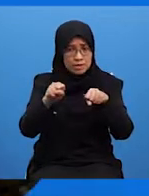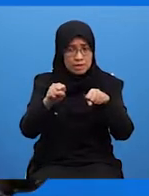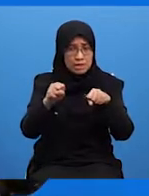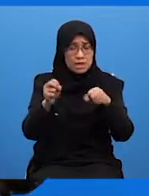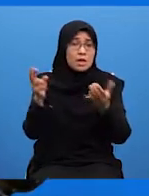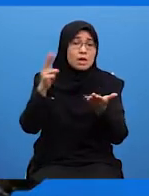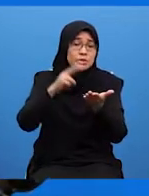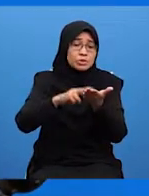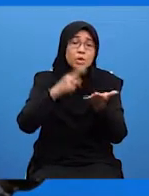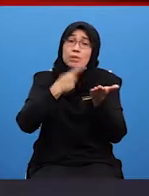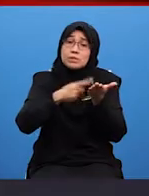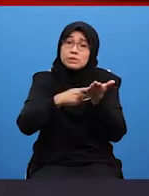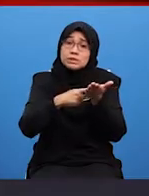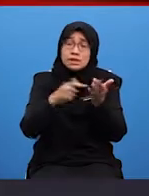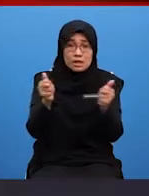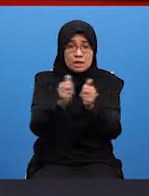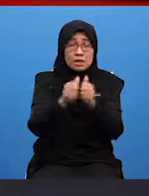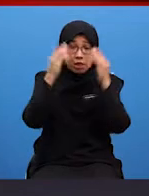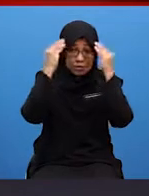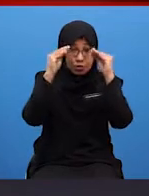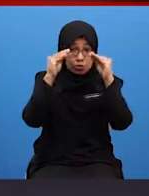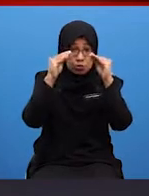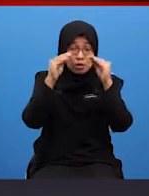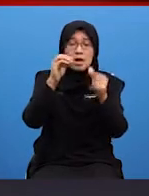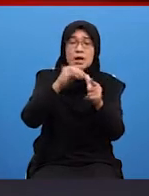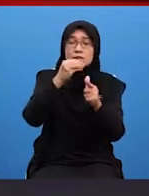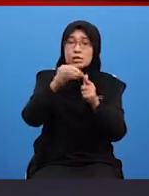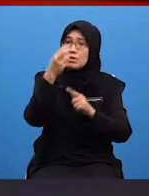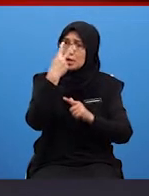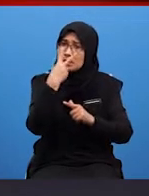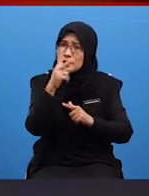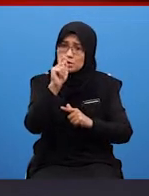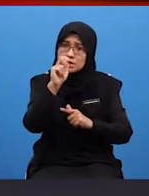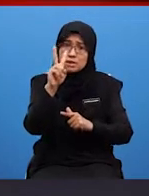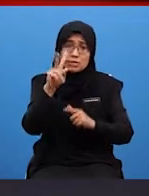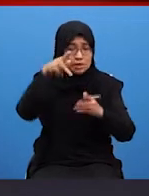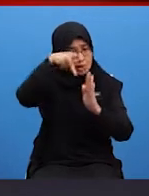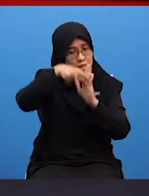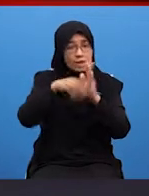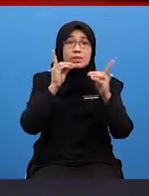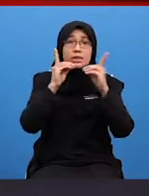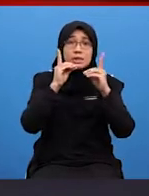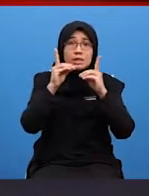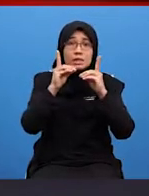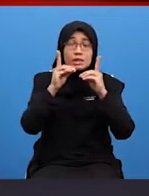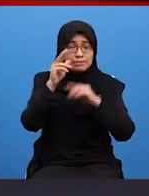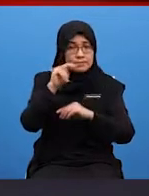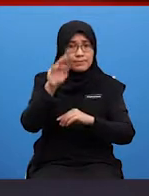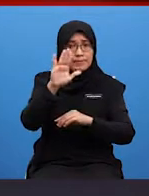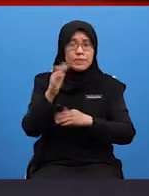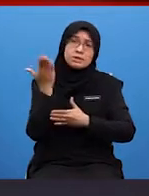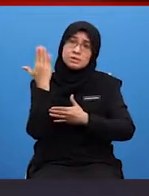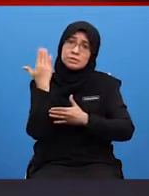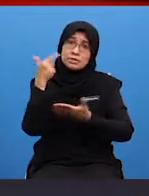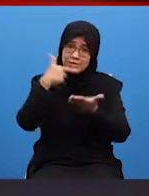merujuk kepada siapa Cikgu Don? Mestilah dengan guru anda di luar sana Jangan sampai you all semua mengabaikan cikgu-cikgu